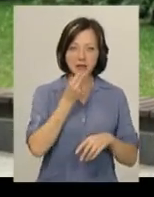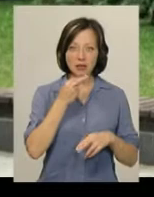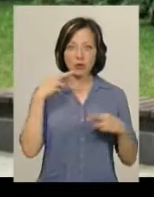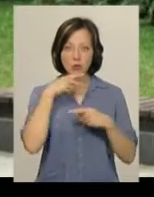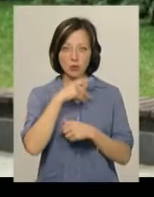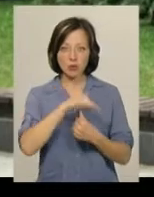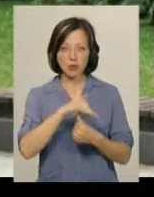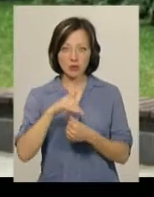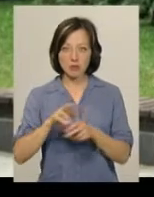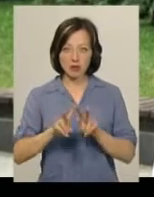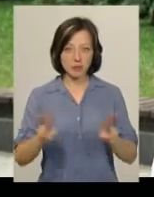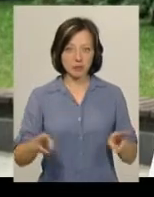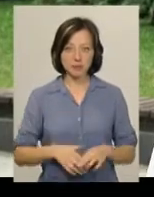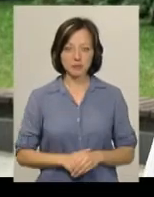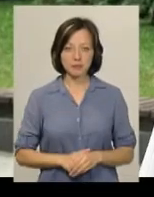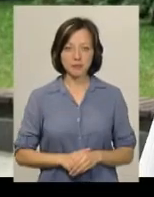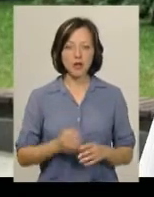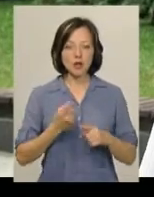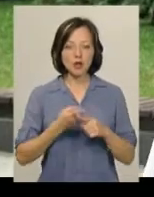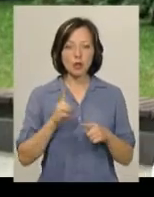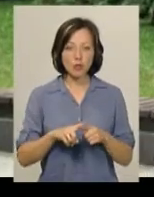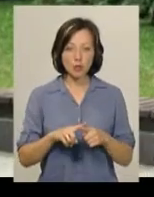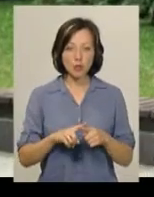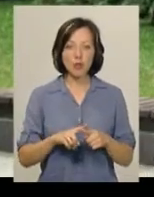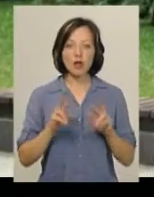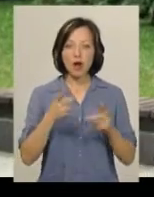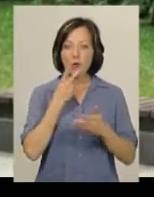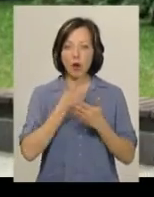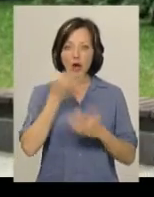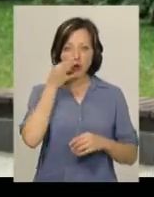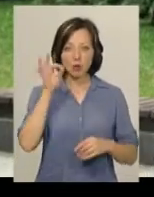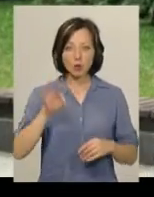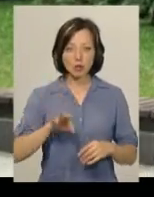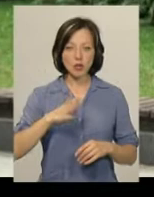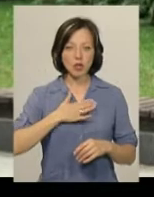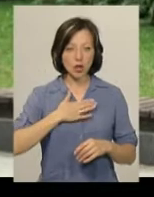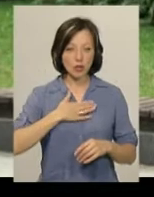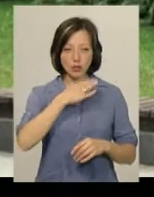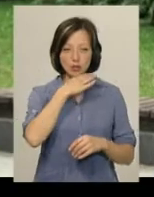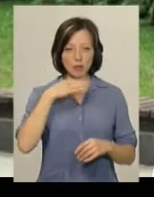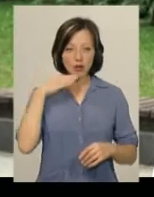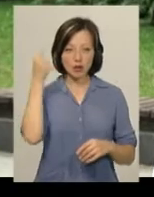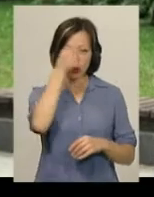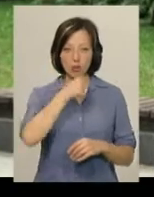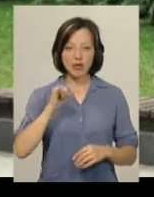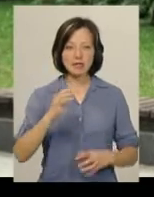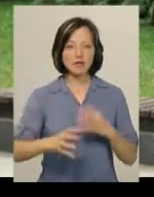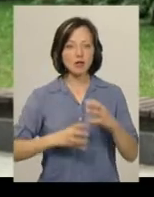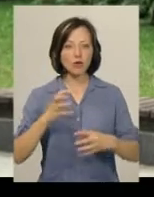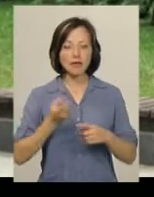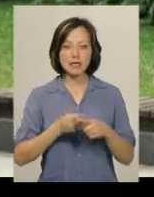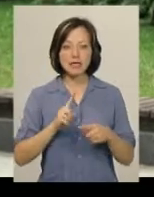грибах, так і в отруйних грибах. Тому, як показує досвід і наш за багато років, і світовий, що